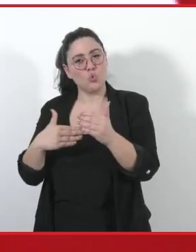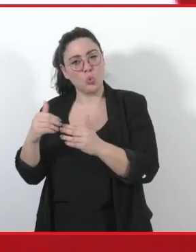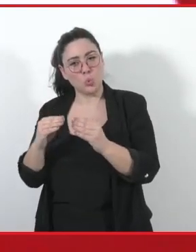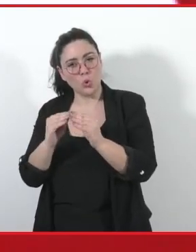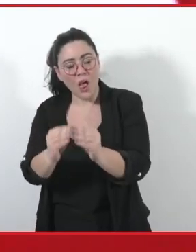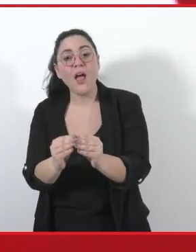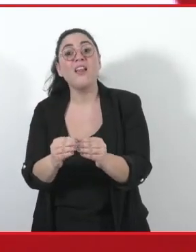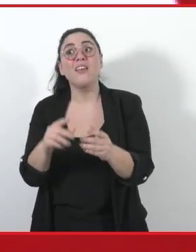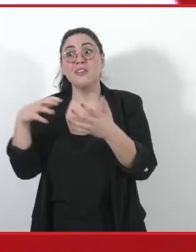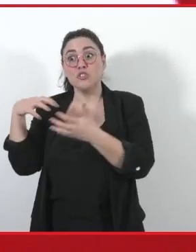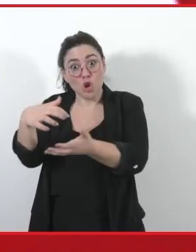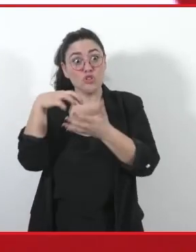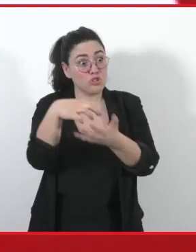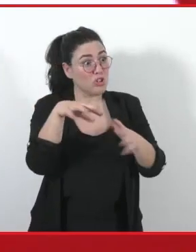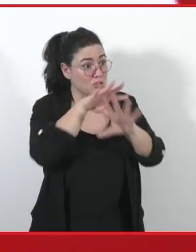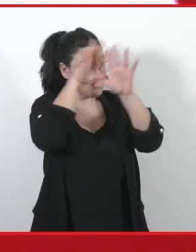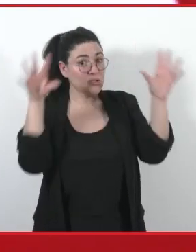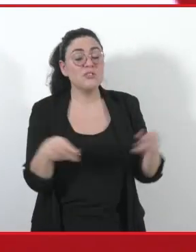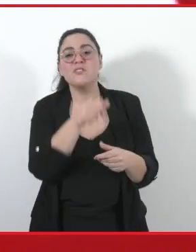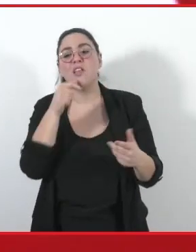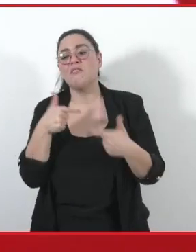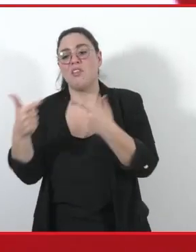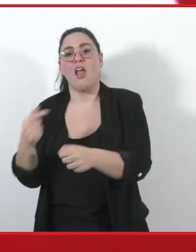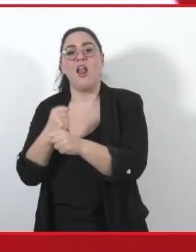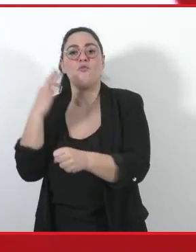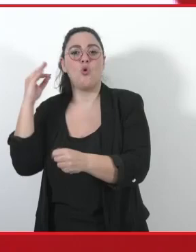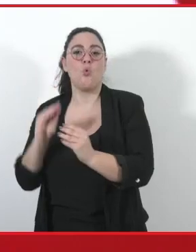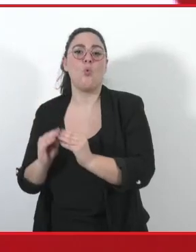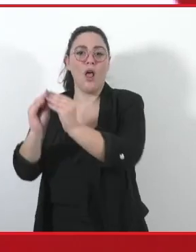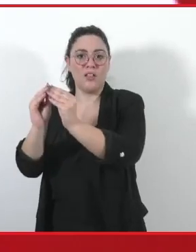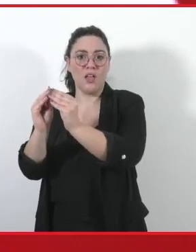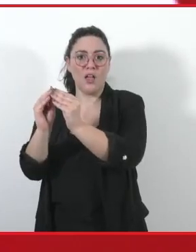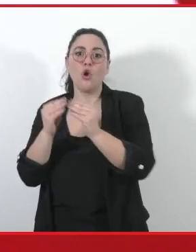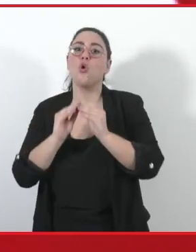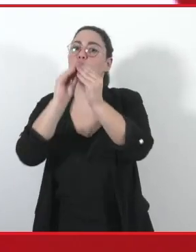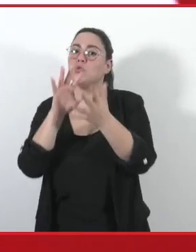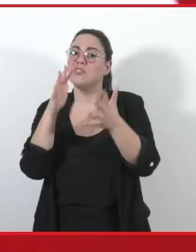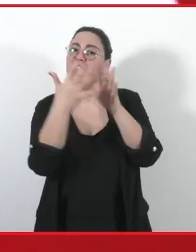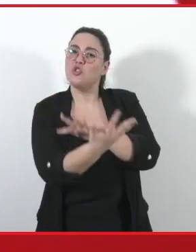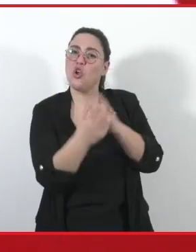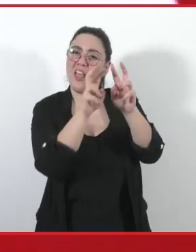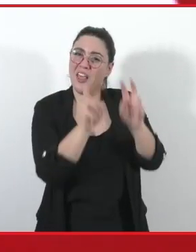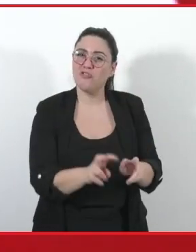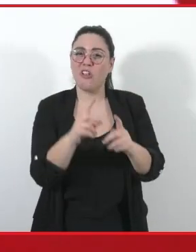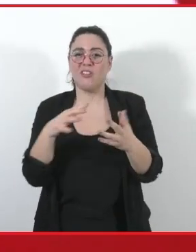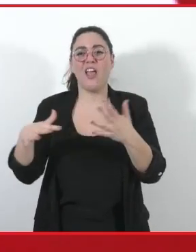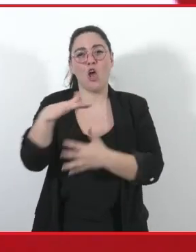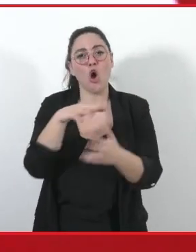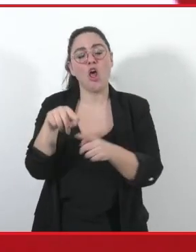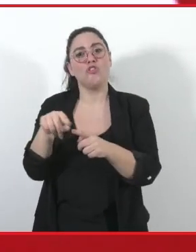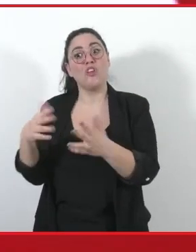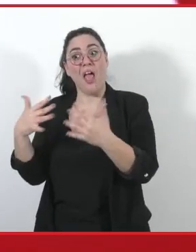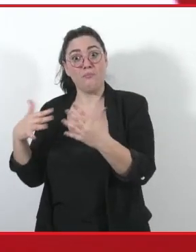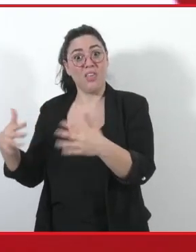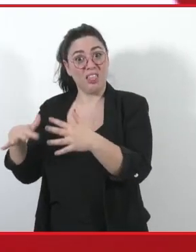devono servire a costruire il lavoro in qualità, a costruire quella transizione energetica, ecologica, ambientale, di cui